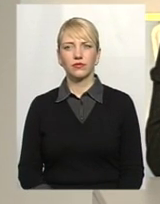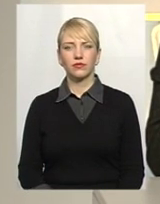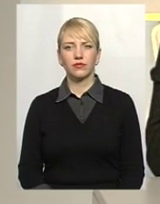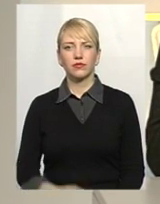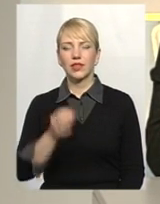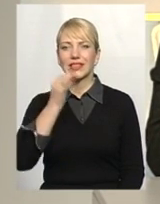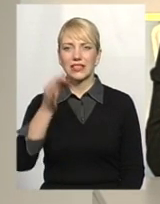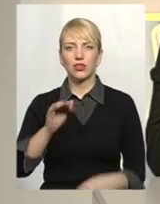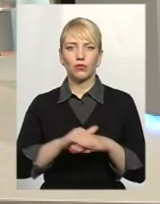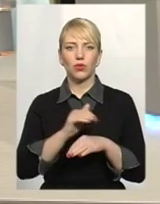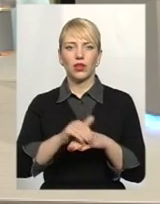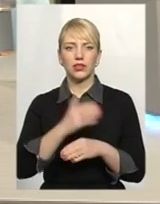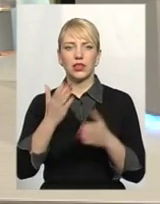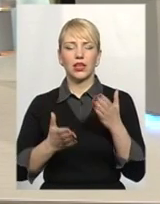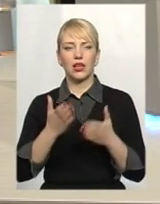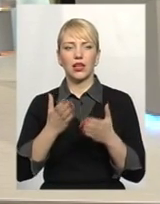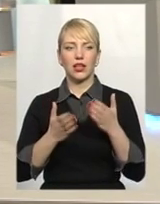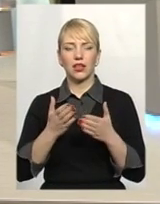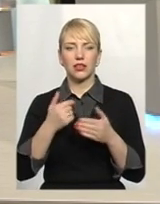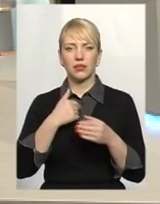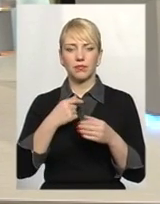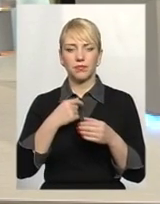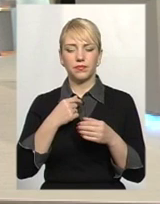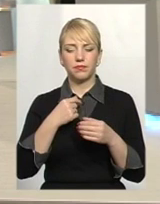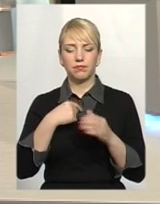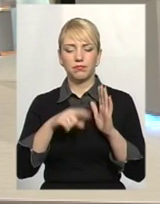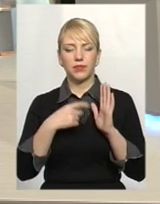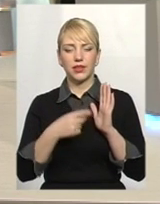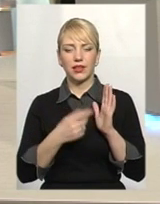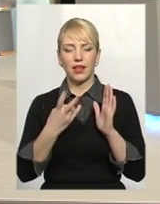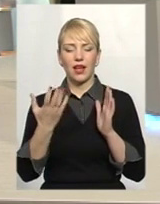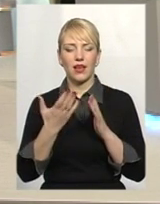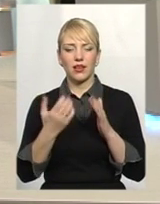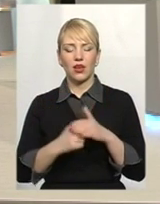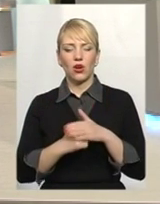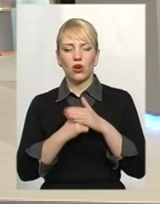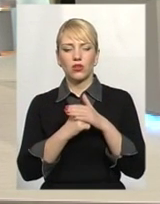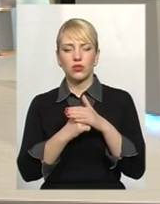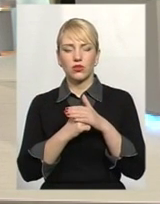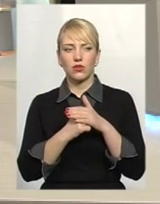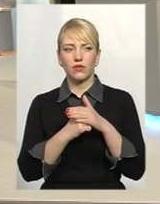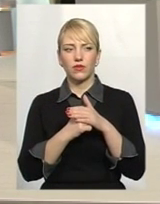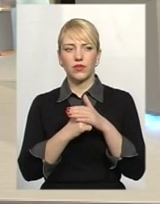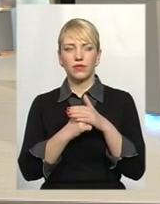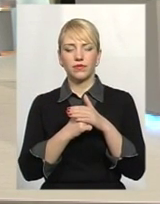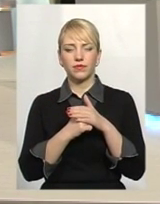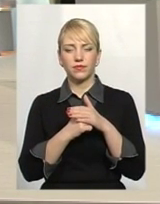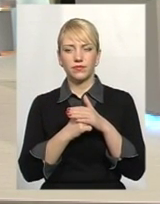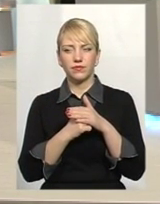Скажіть, будь ласка, а це я запитання, на якій основі лічильників